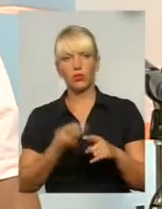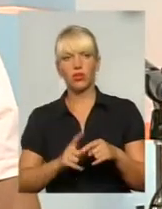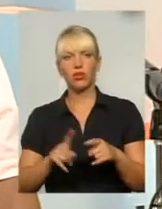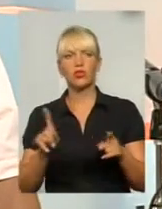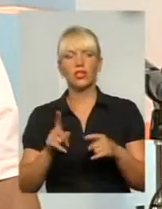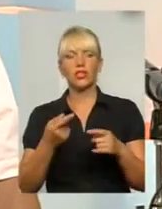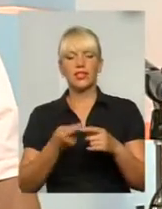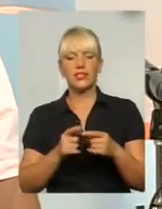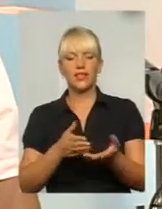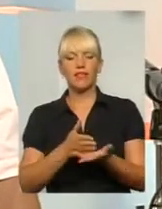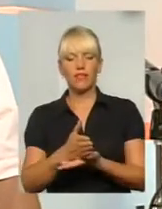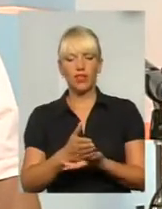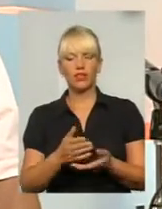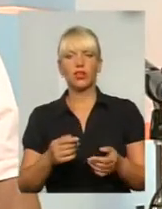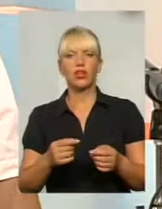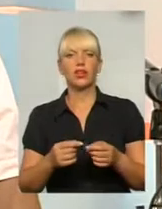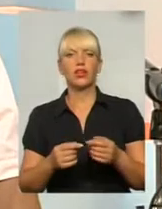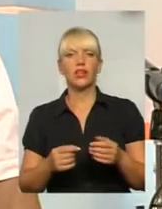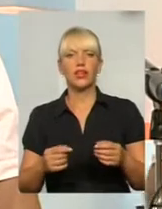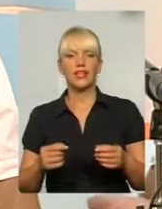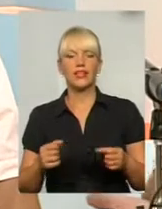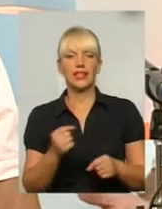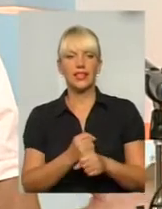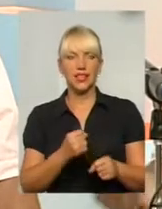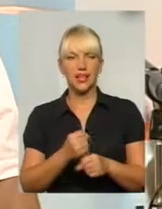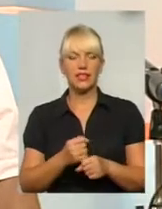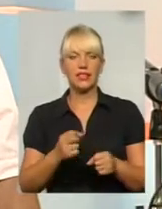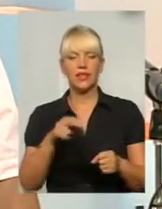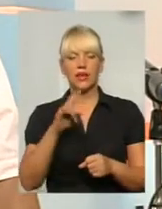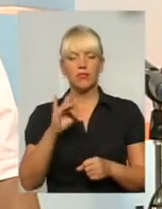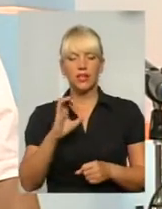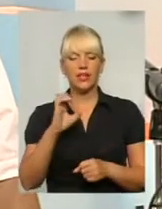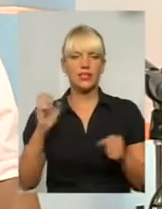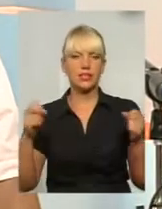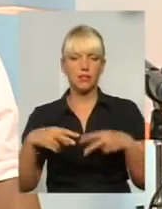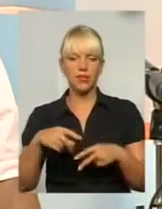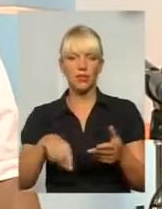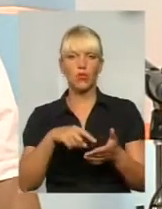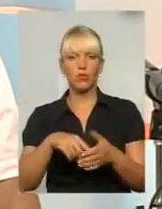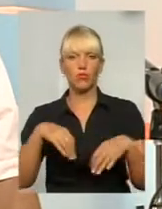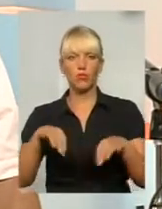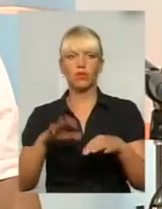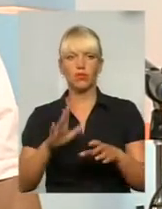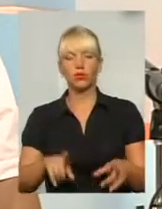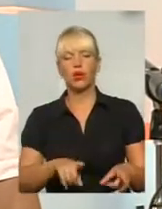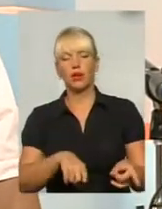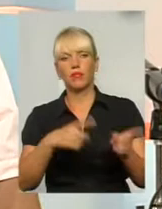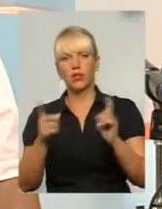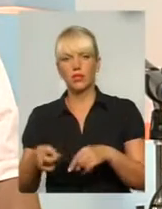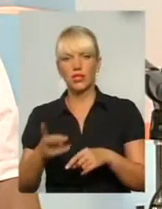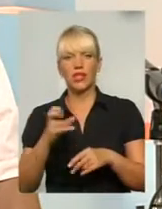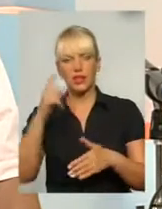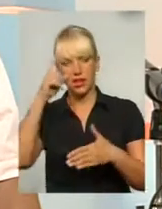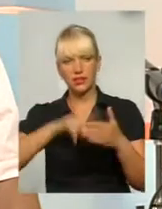діяльності при спецкому трансі плануємо ліквідувати, а повністю всі функції передати новоствореному комунальному підприємству надії.